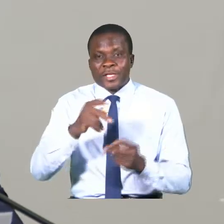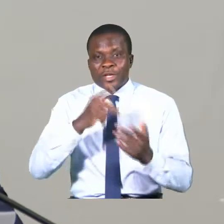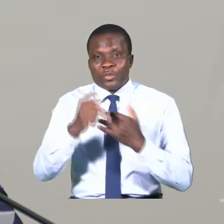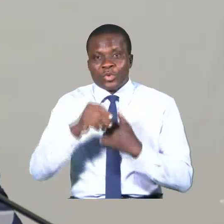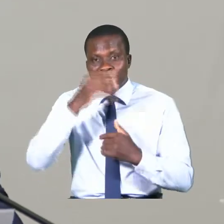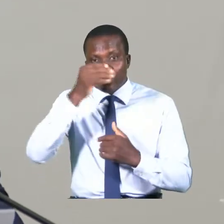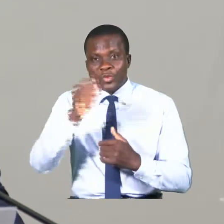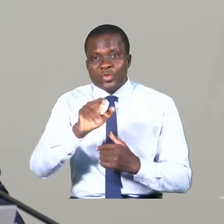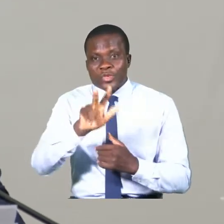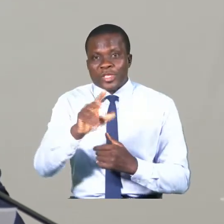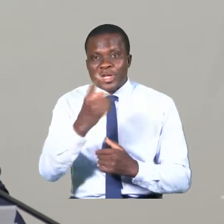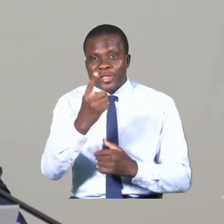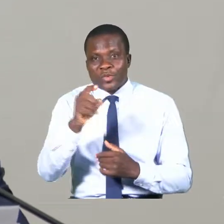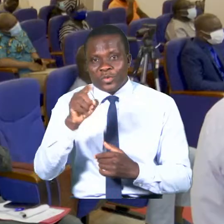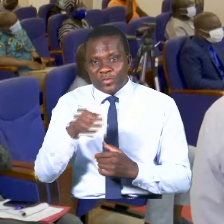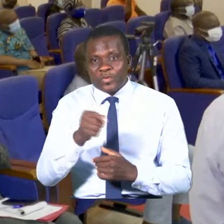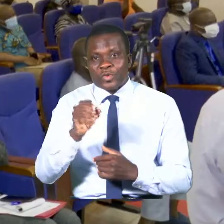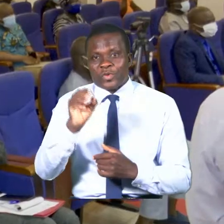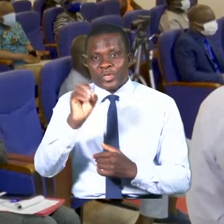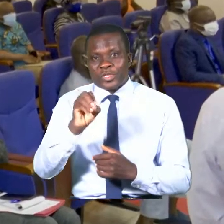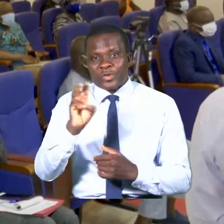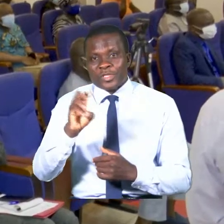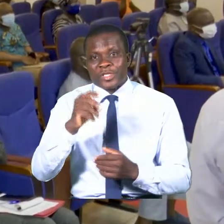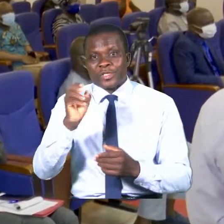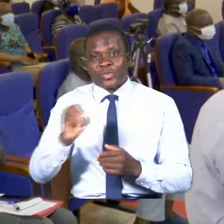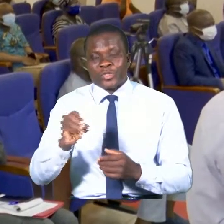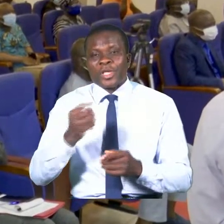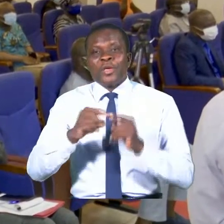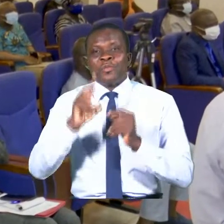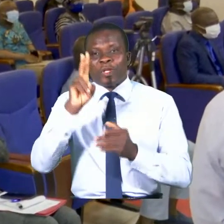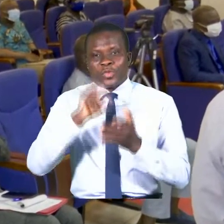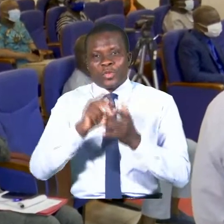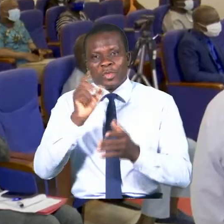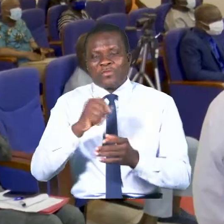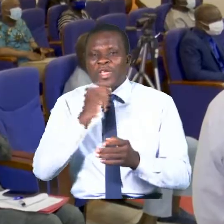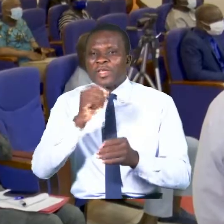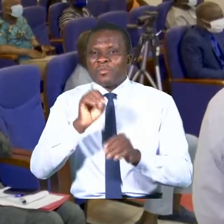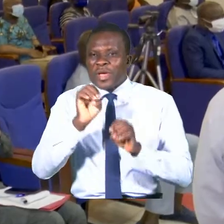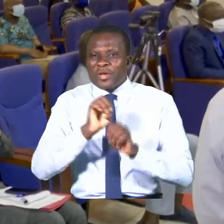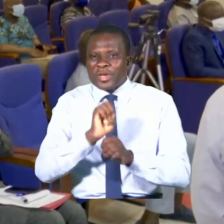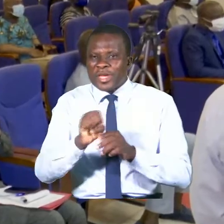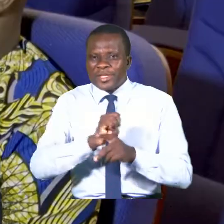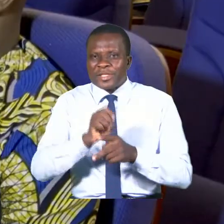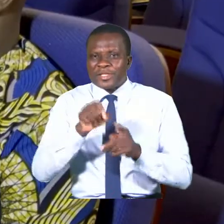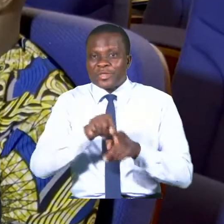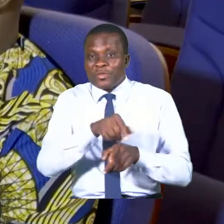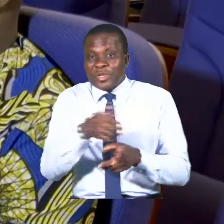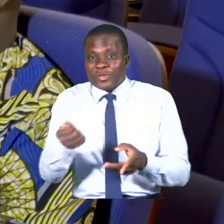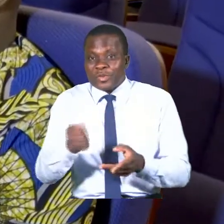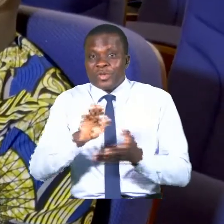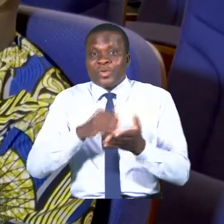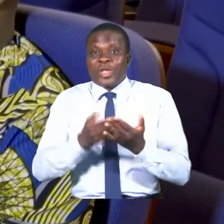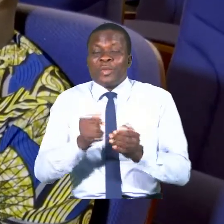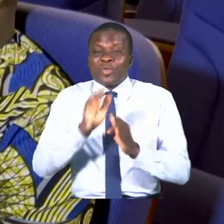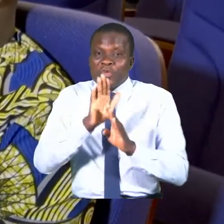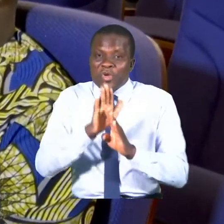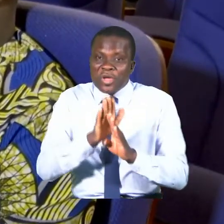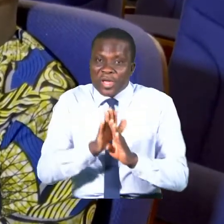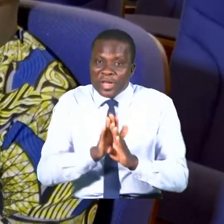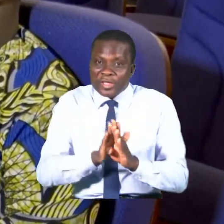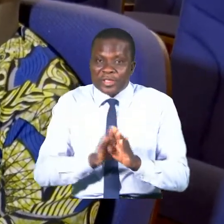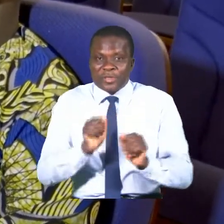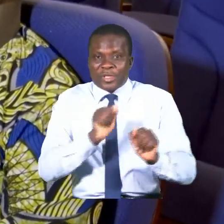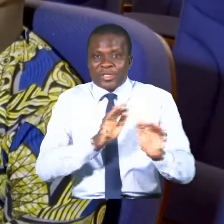31,06%. Mais 2020 n'est pas un exercice comme les autres. À preuve, un ralentissement des